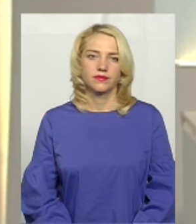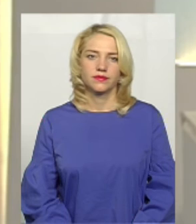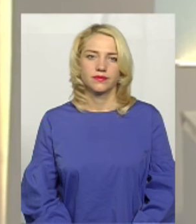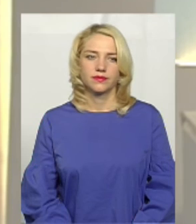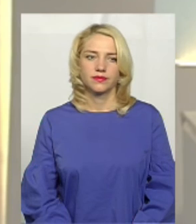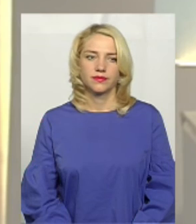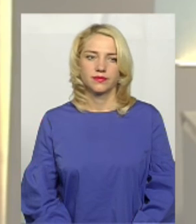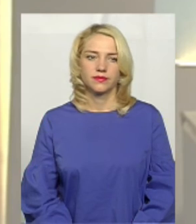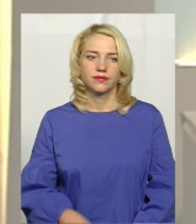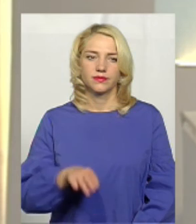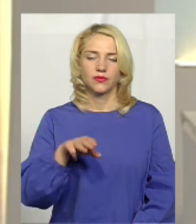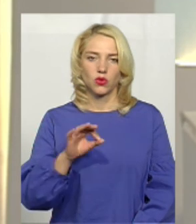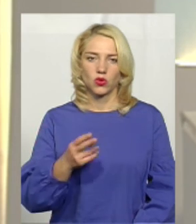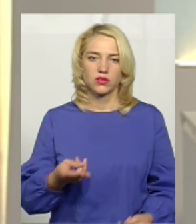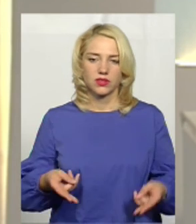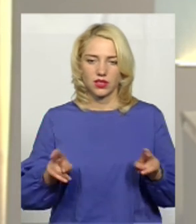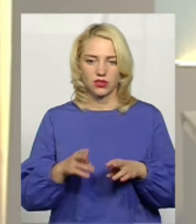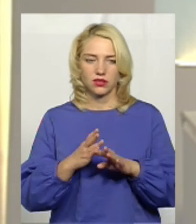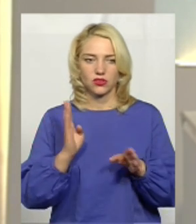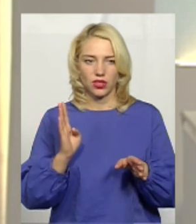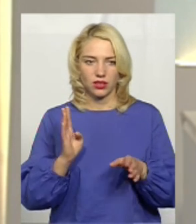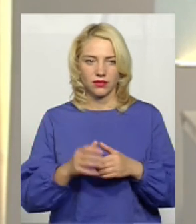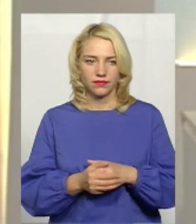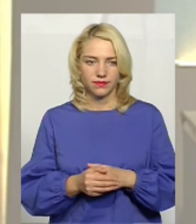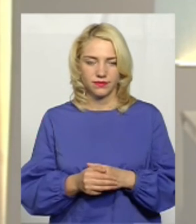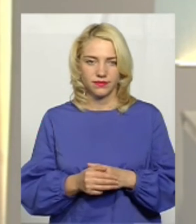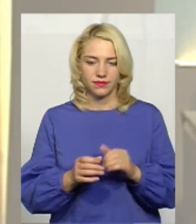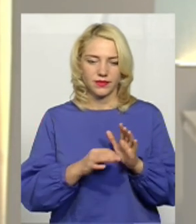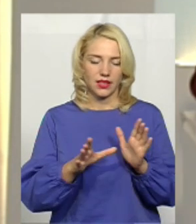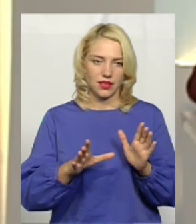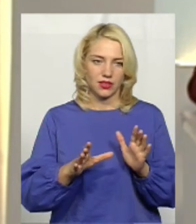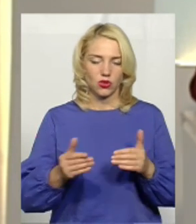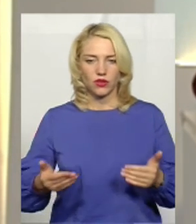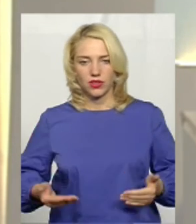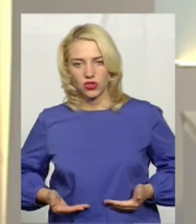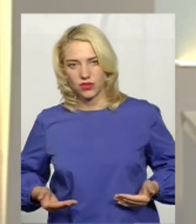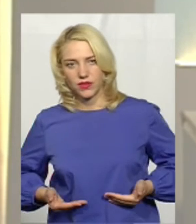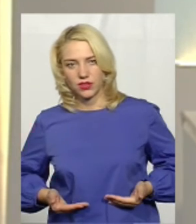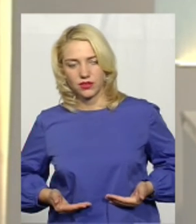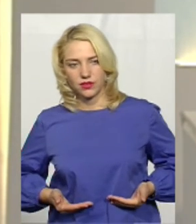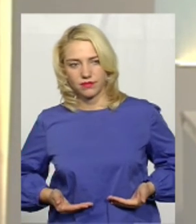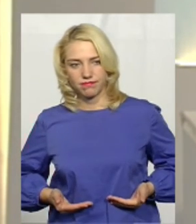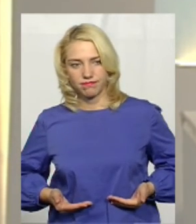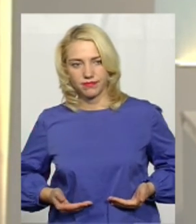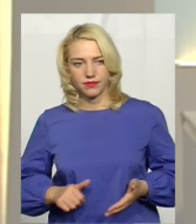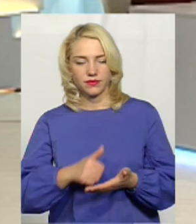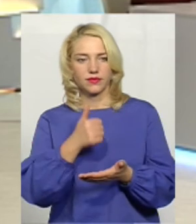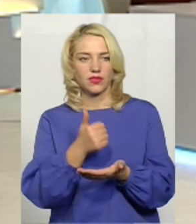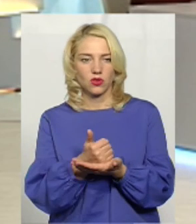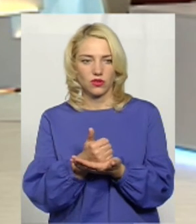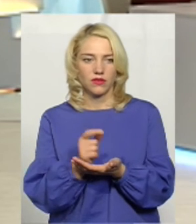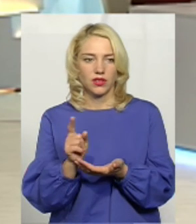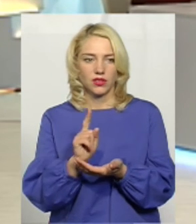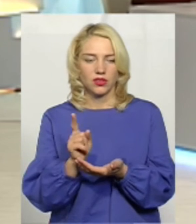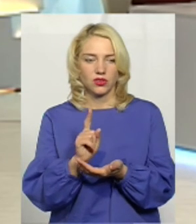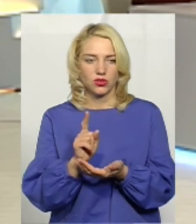То залишаються черги, електронні, живі. Головне, щоб